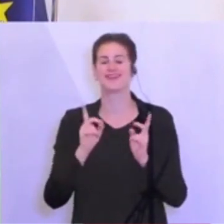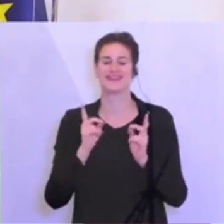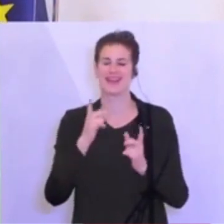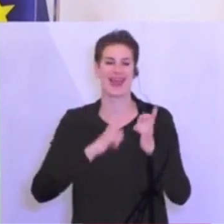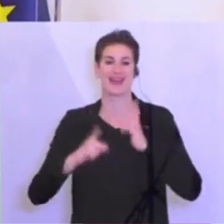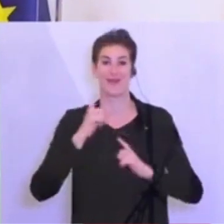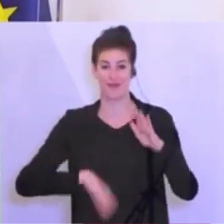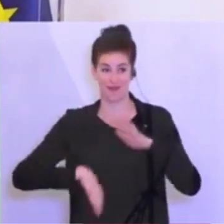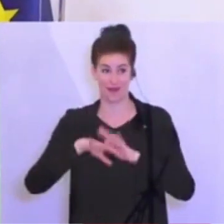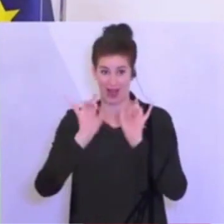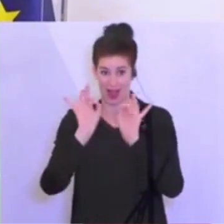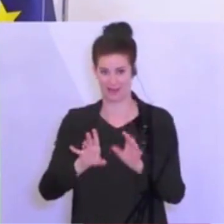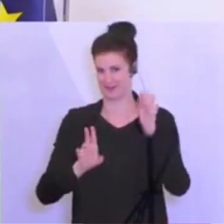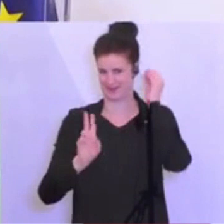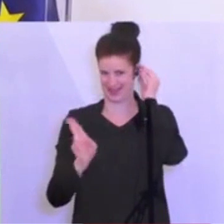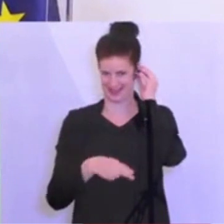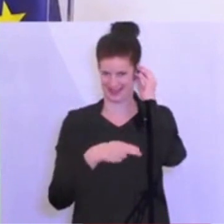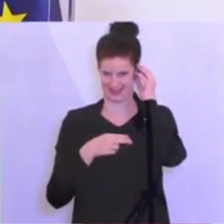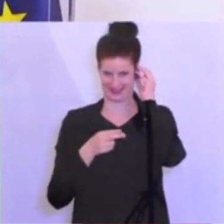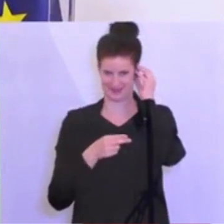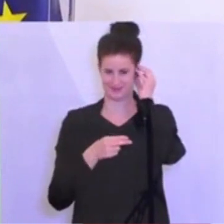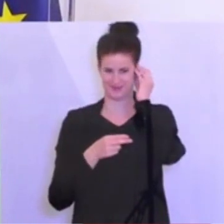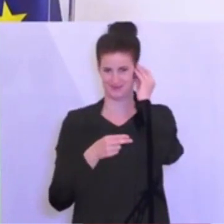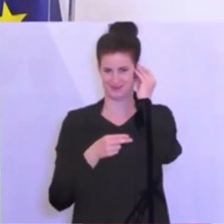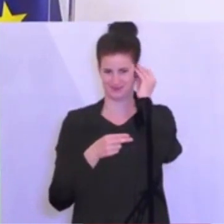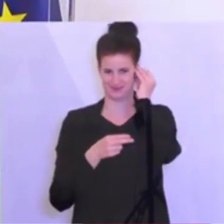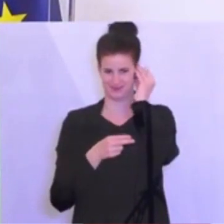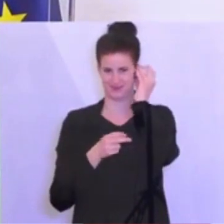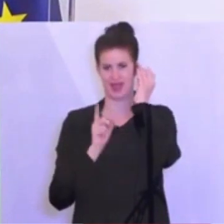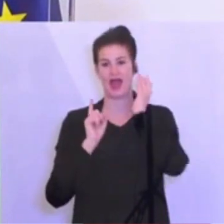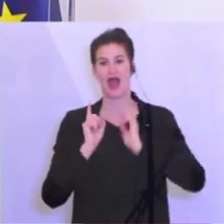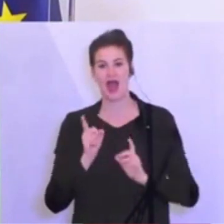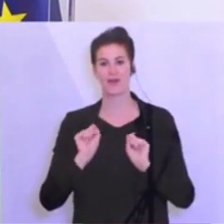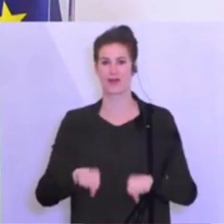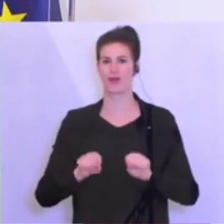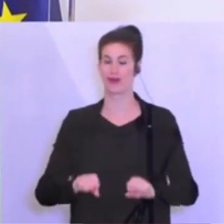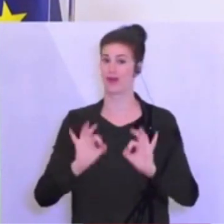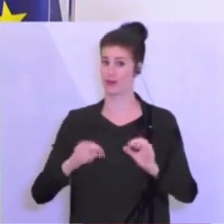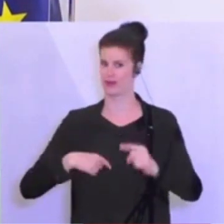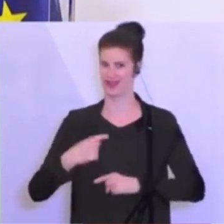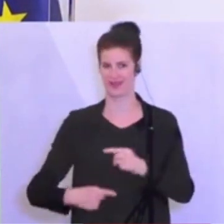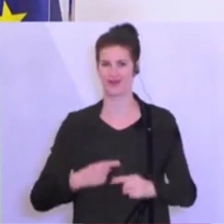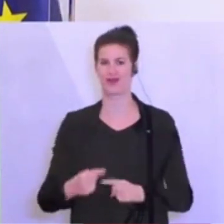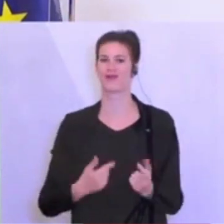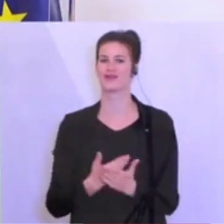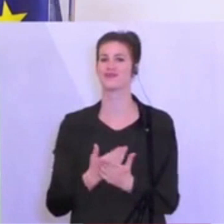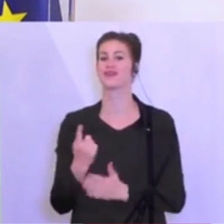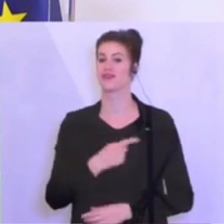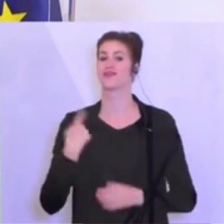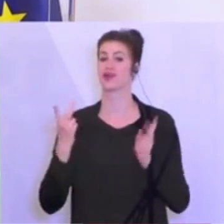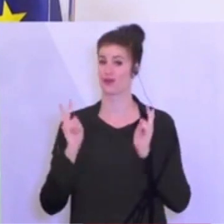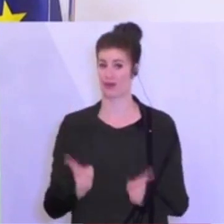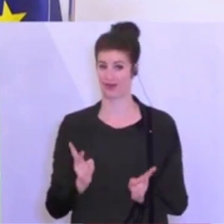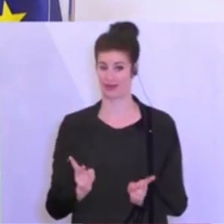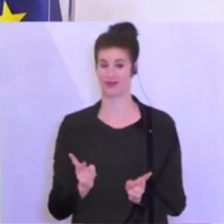darauf verzichten. Aber was möglich ist aufgrund der guten Entwicklung, wir können und